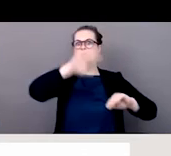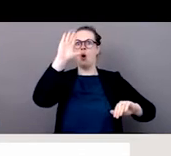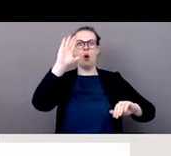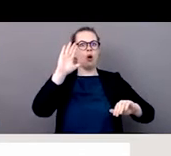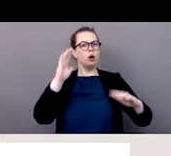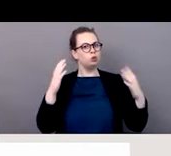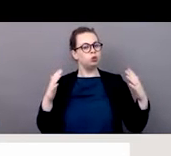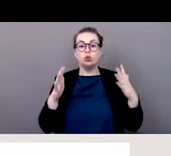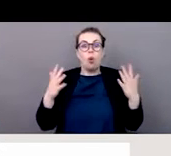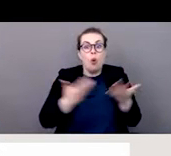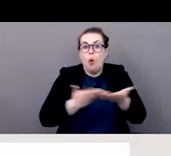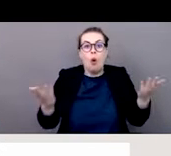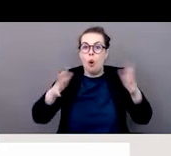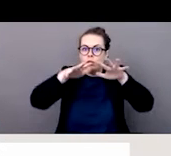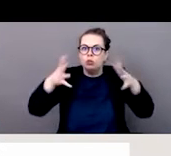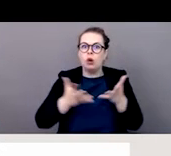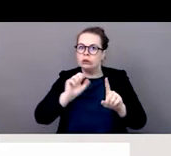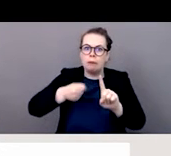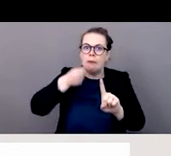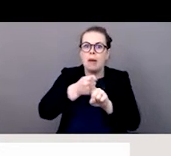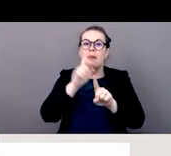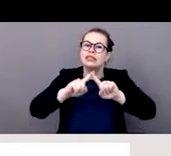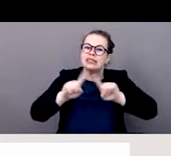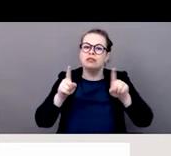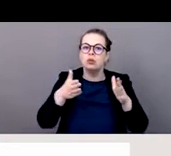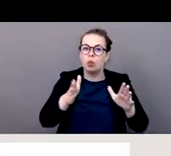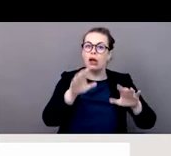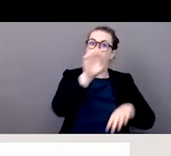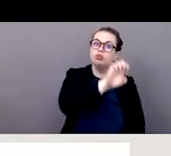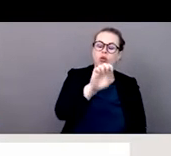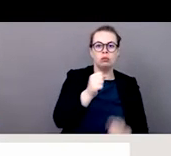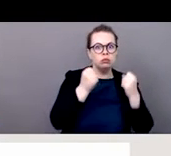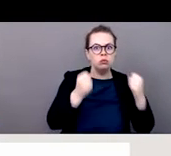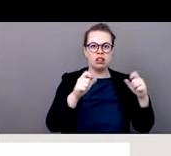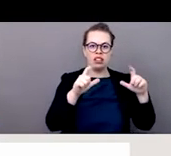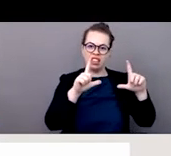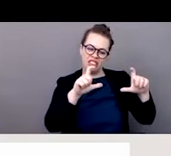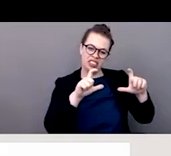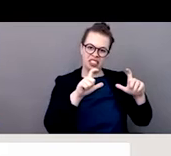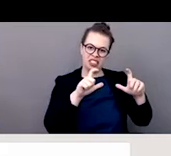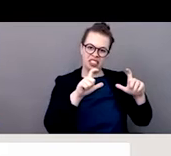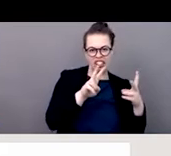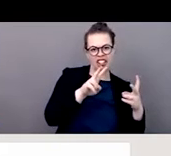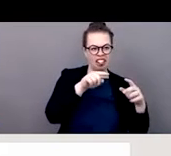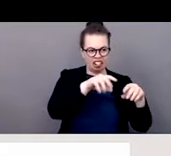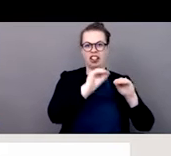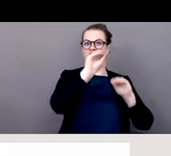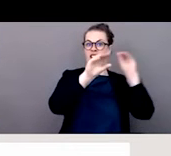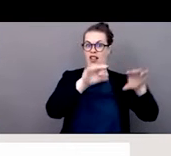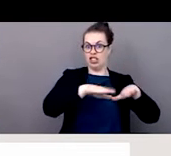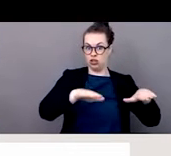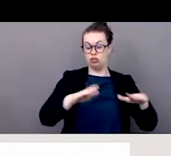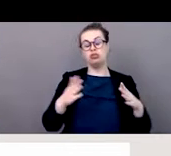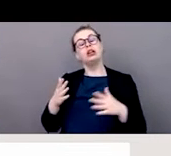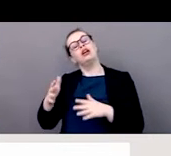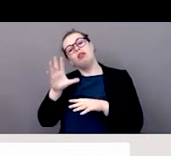massive. D'autres pays, différentes nations ont été impactées par cette pandémie dans différentes manières.